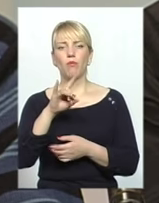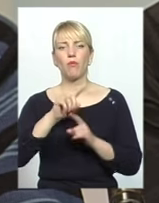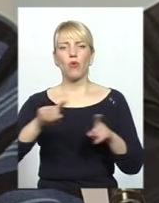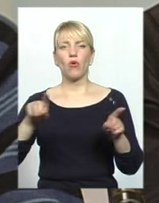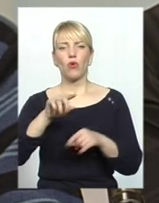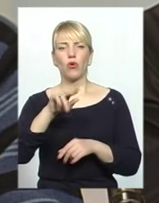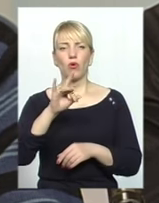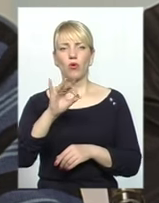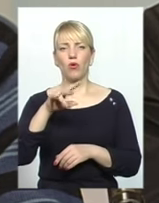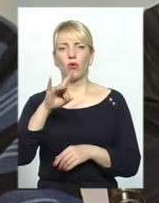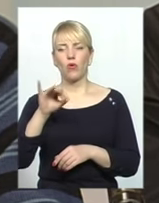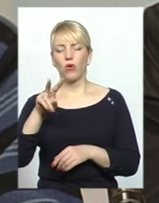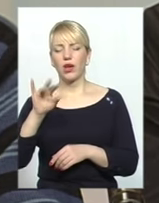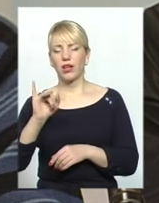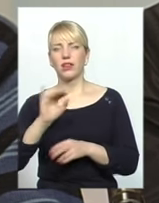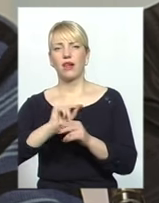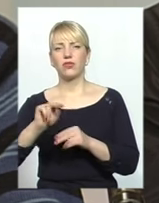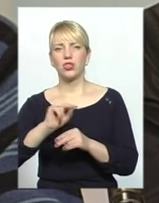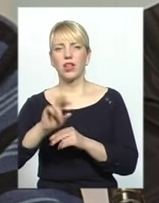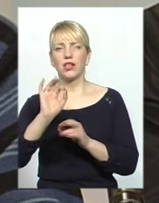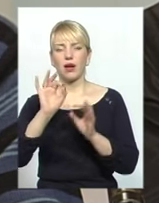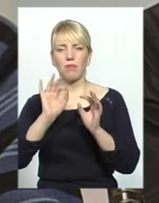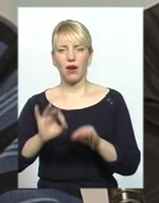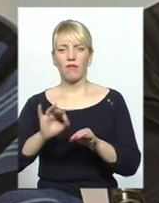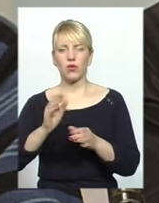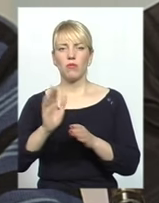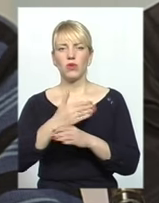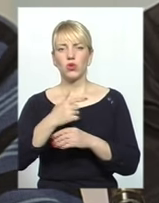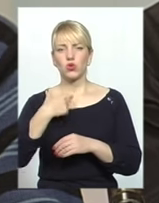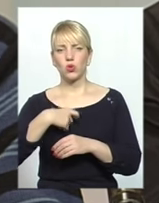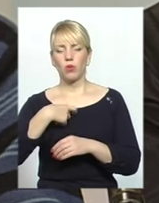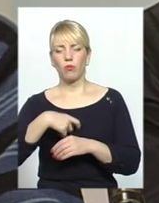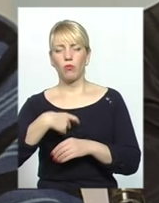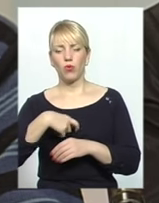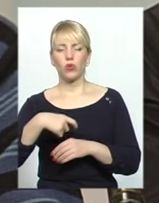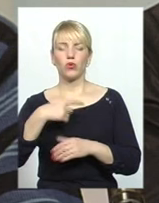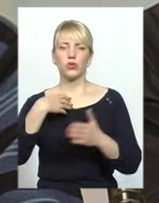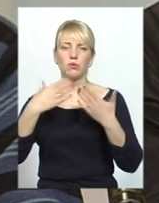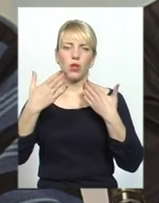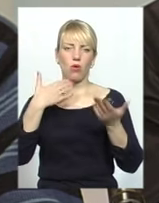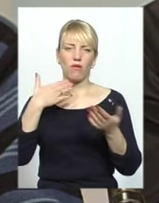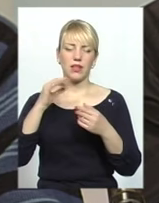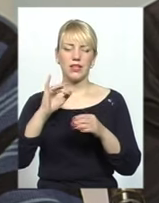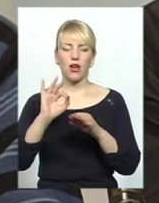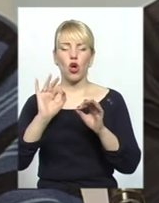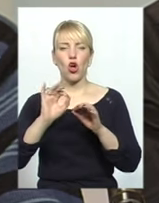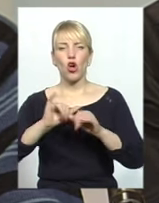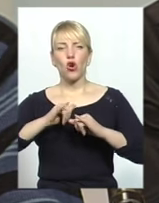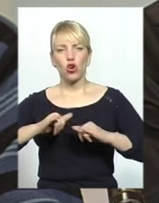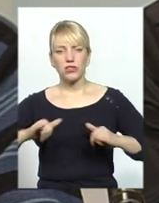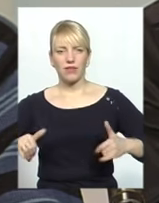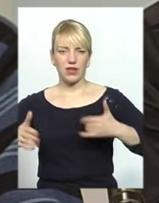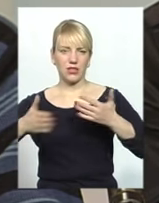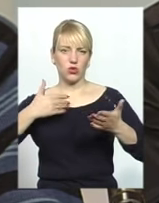правильно між собою спілкуватися, як правильно між собою розвивати стосунки. І завжди були